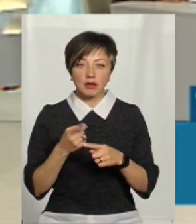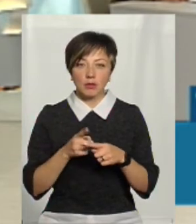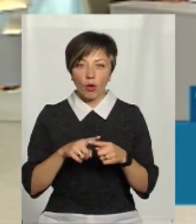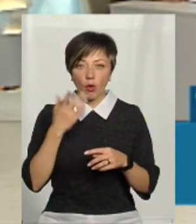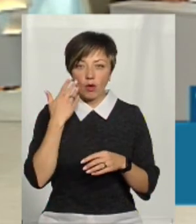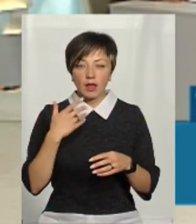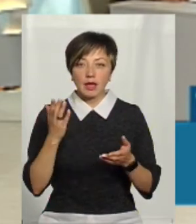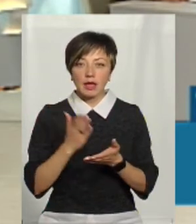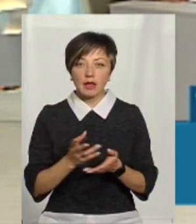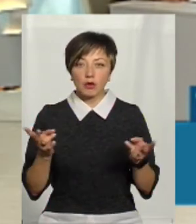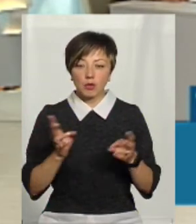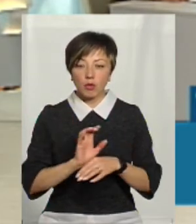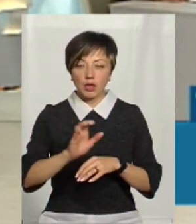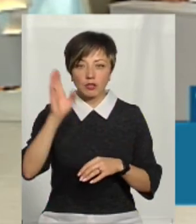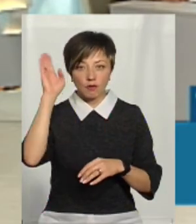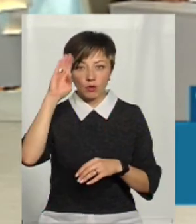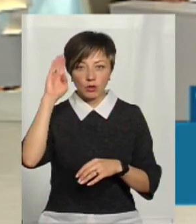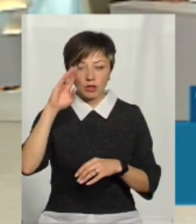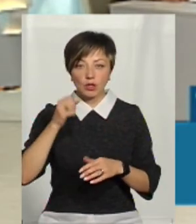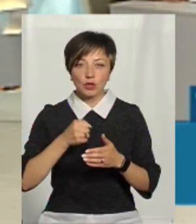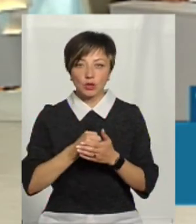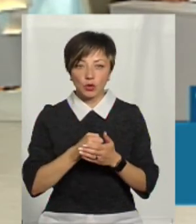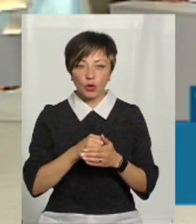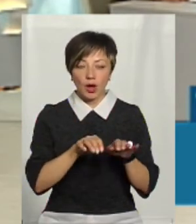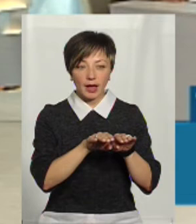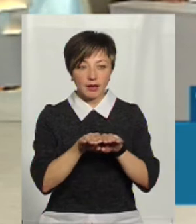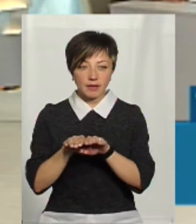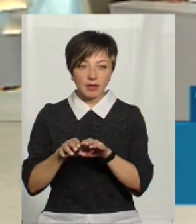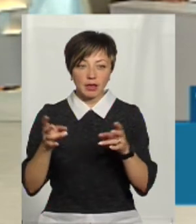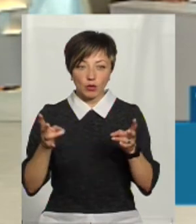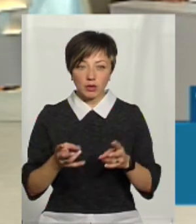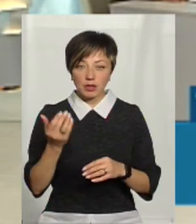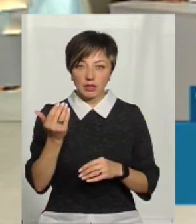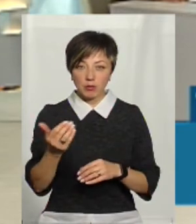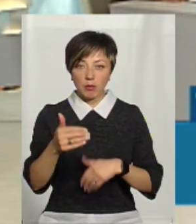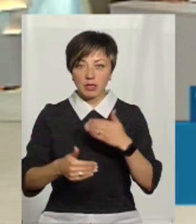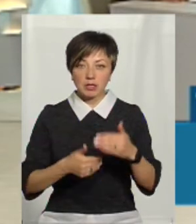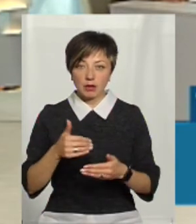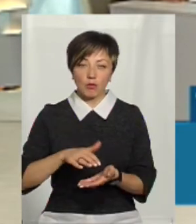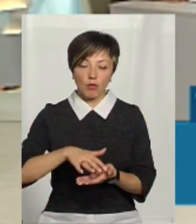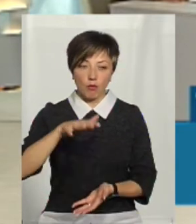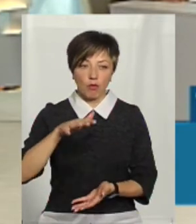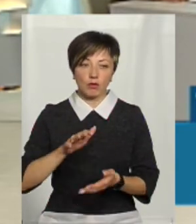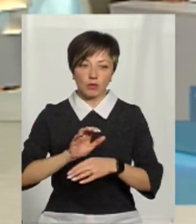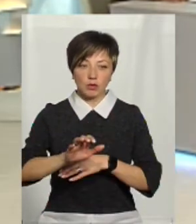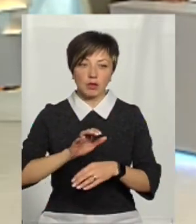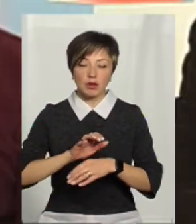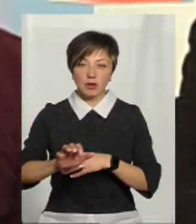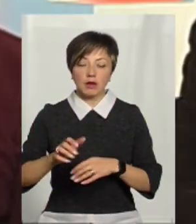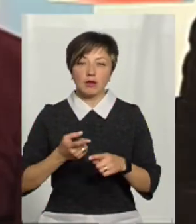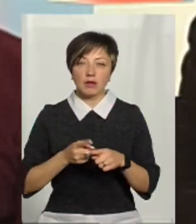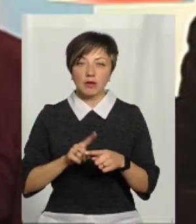коли є необхідність подачі води до рівня, який необхідний їм, для басейну, вони її поповнюють. Поповнення, в основному,